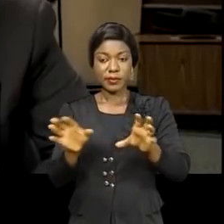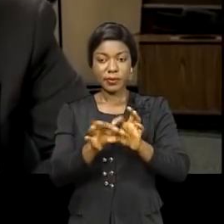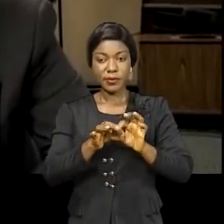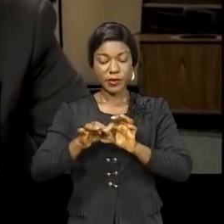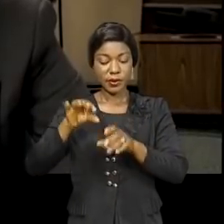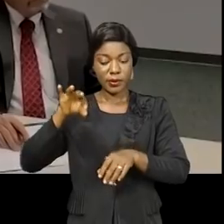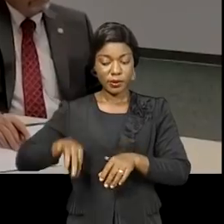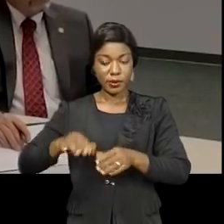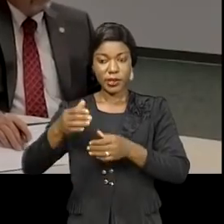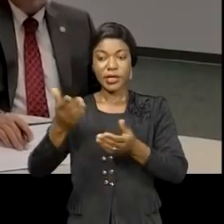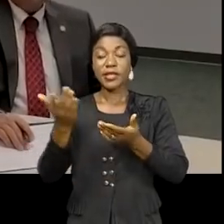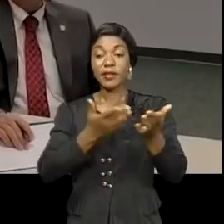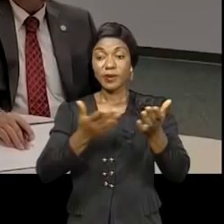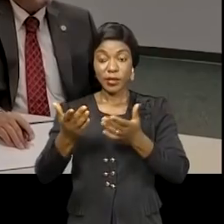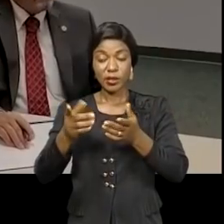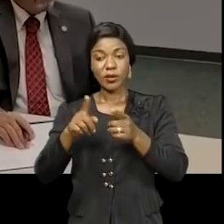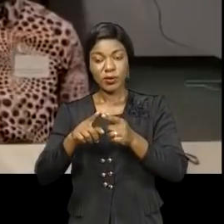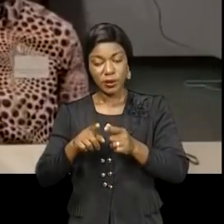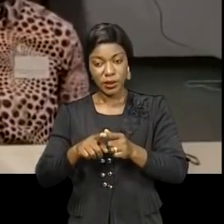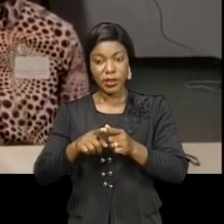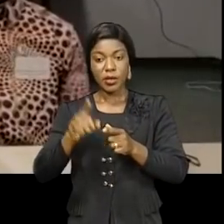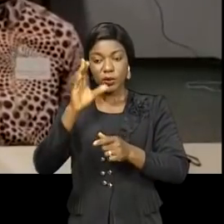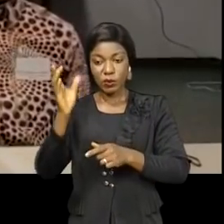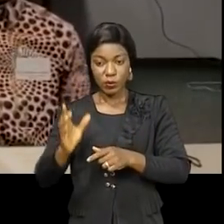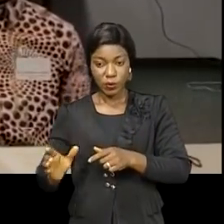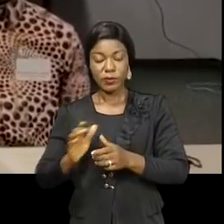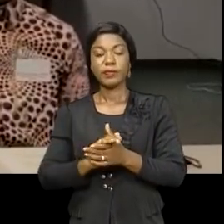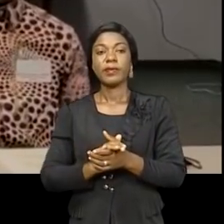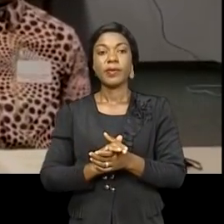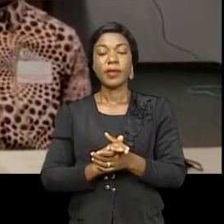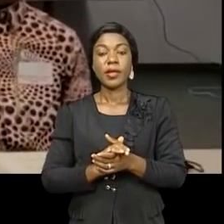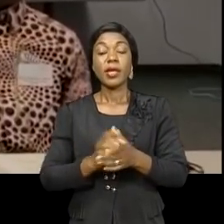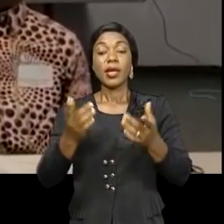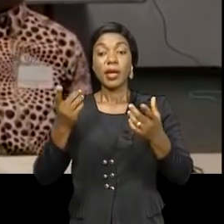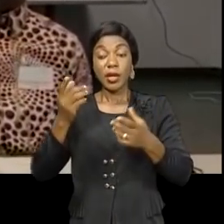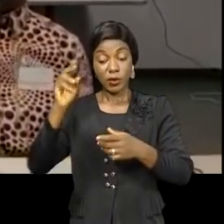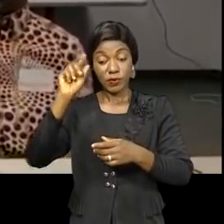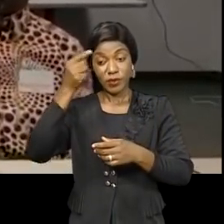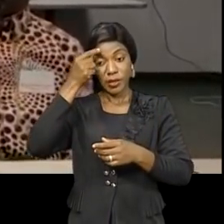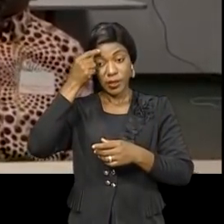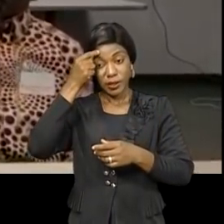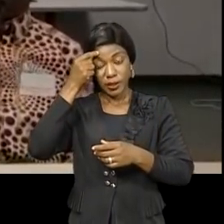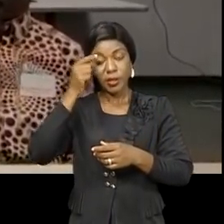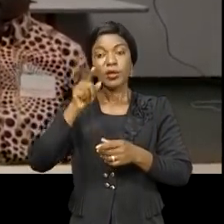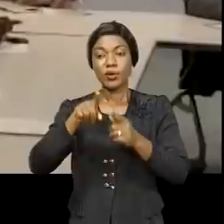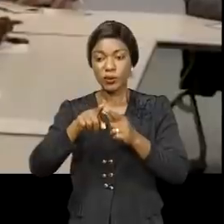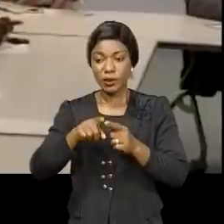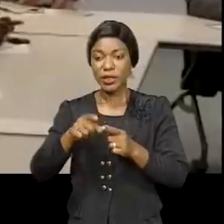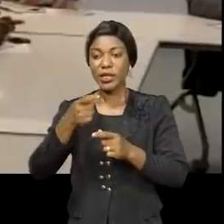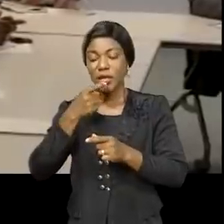opportunités d'affaires qu'offrent leurs provinces respectives. En un bon disciple de Fachi, Atoumatoubouana a fait part à son interlocitaire deux